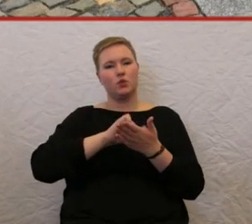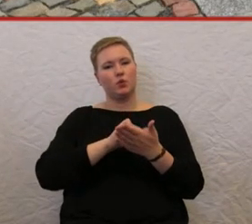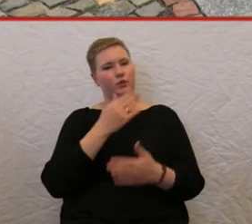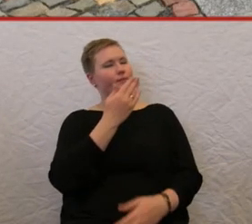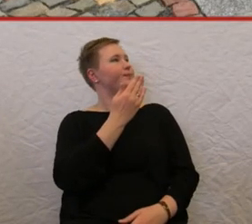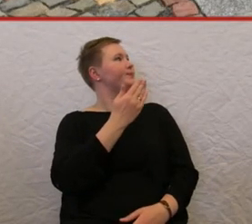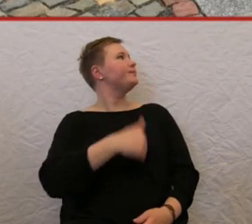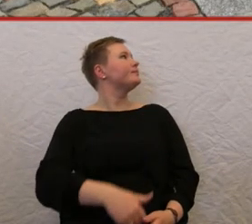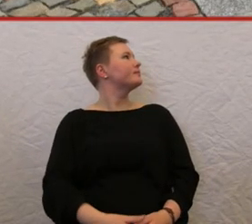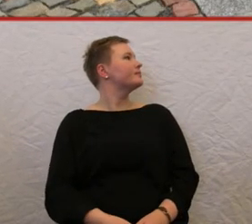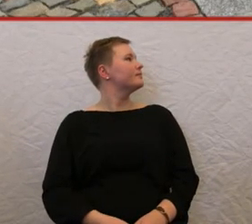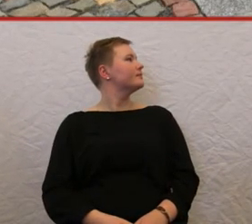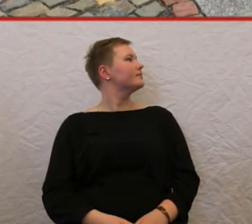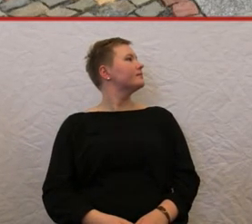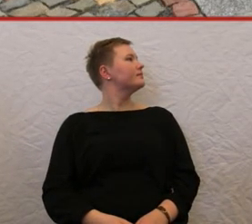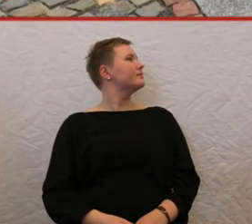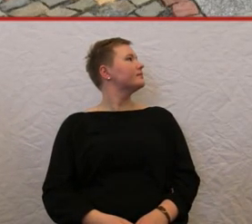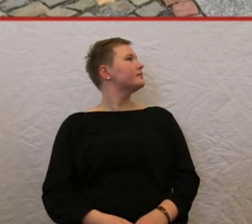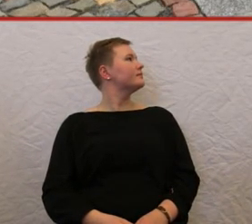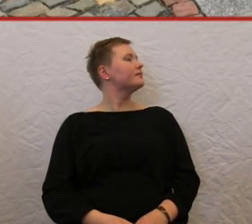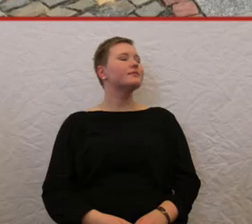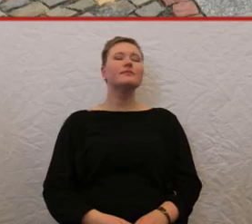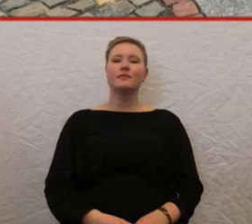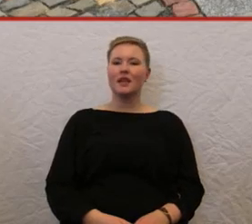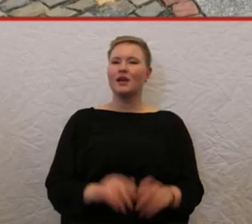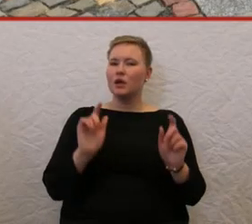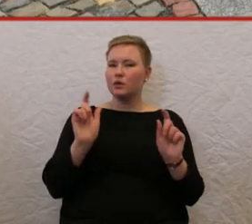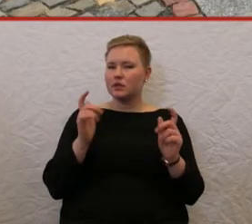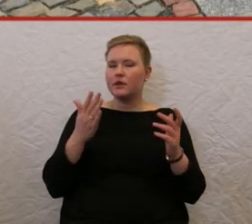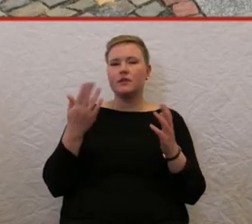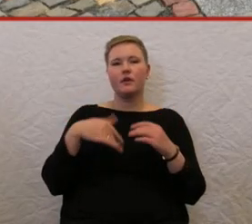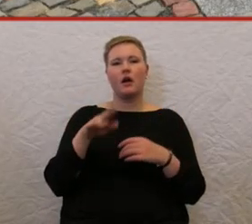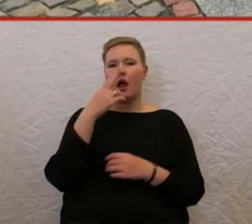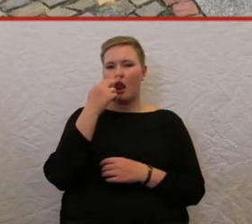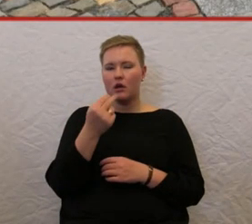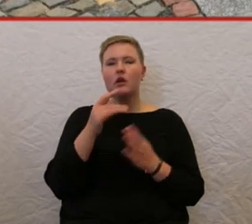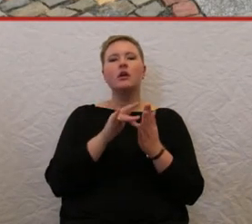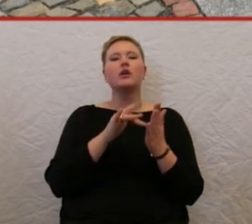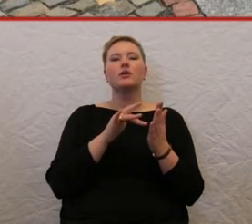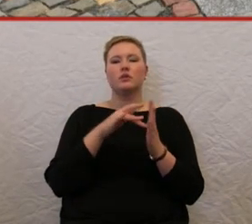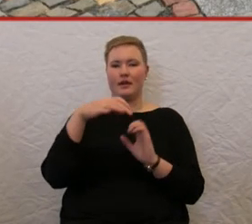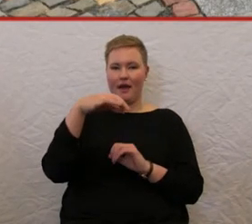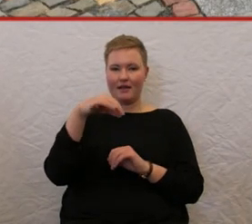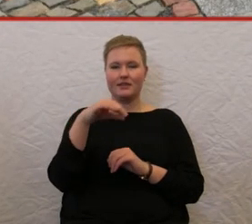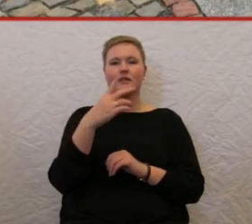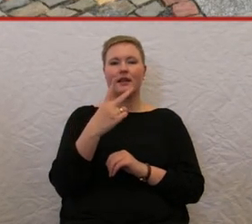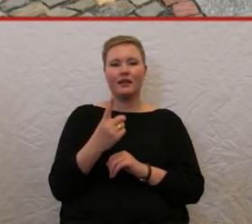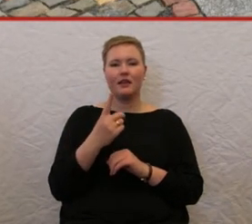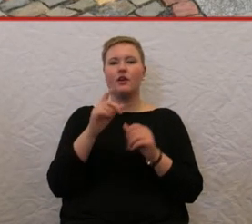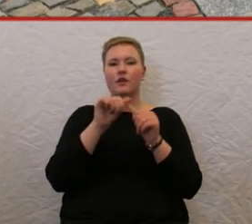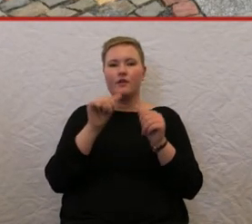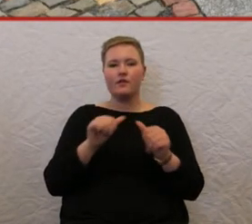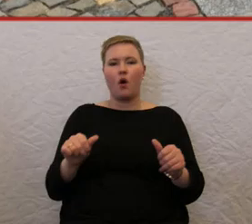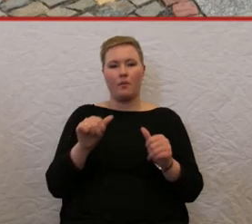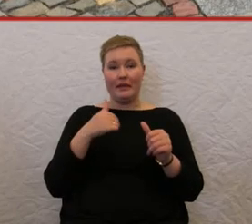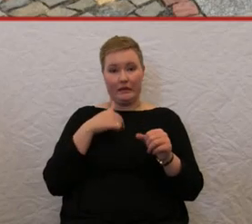Das Witzige ist, das war eigentlich aus Versehen, weil die einzige geometrische Form, die ich an einem 3D-Programm designen kann, ein